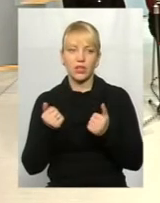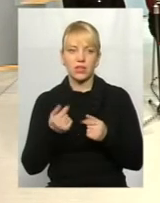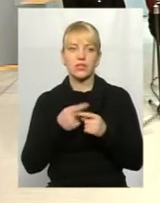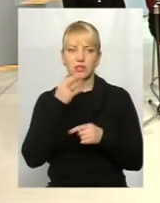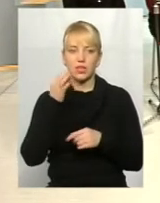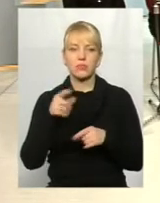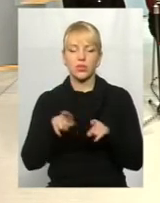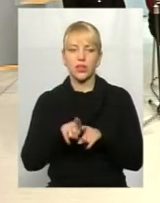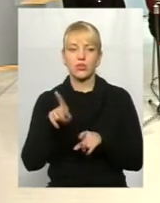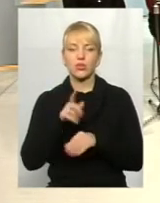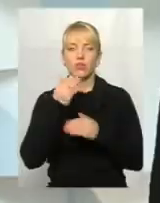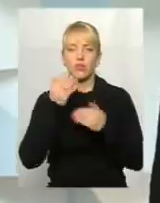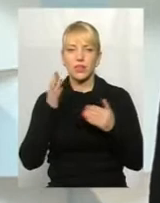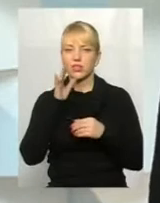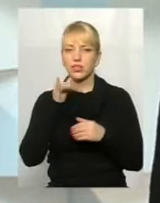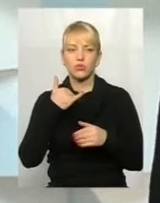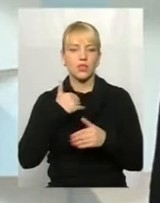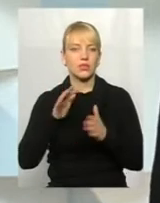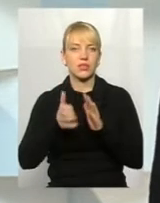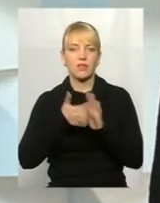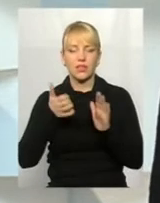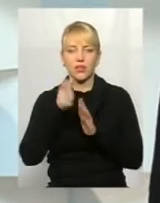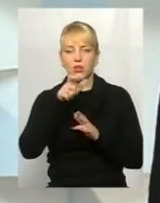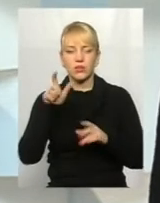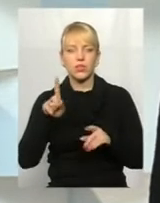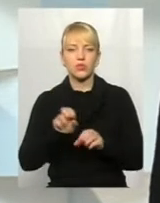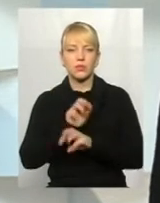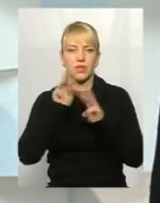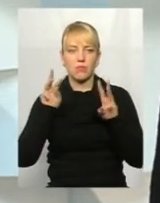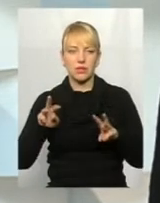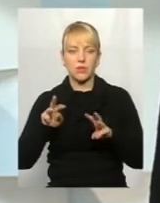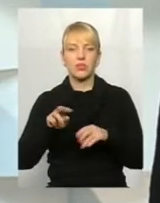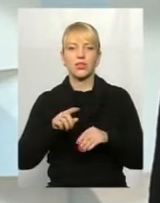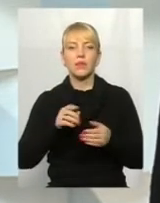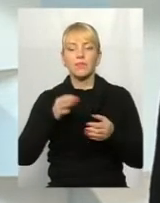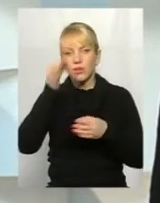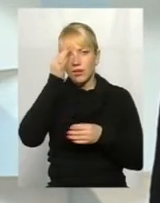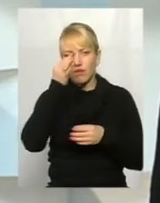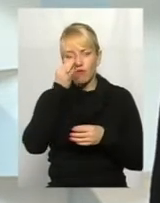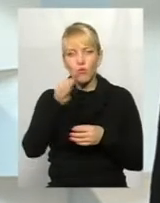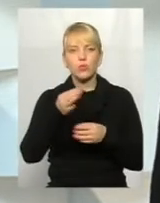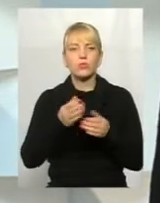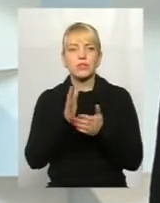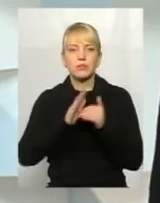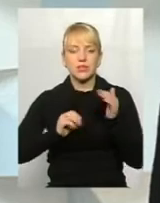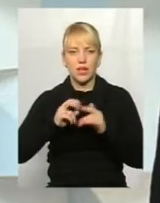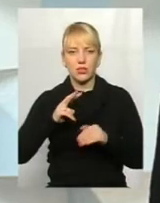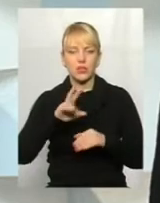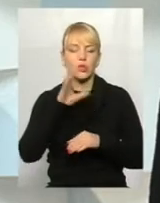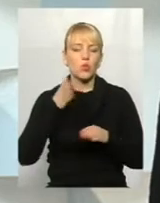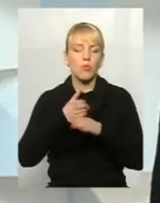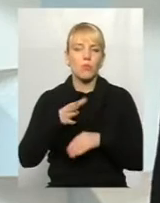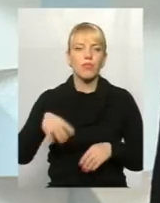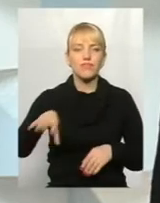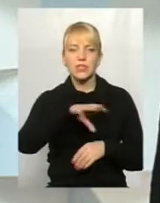останнім часом в нас не було достатньо кількість кадрів для того, щоб забезпечити вузькоспеціалізованою допомогою всією